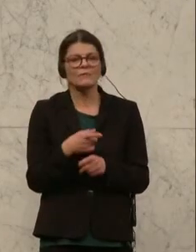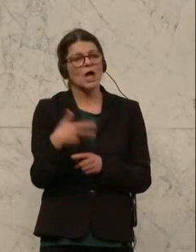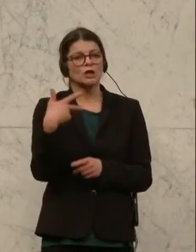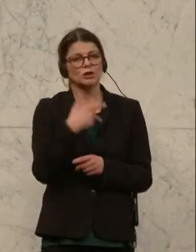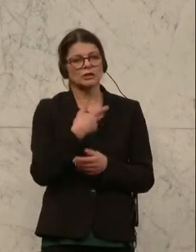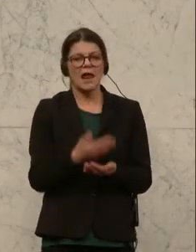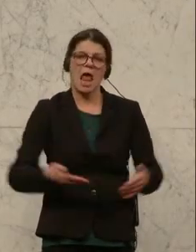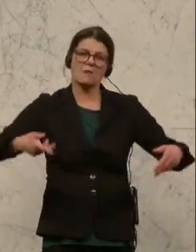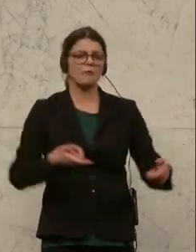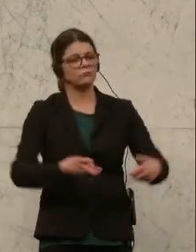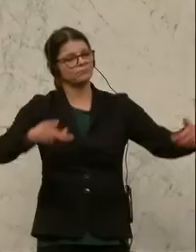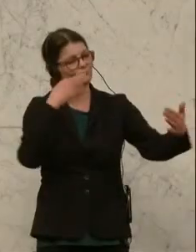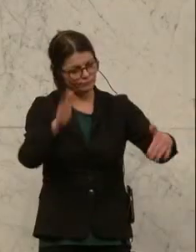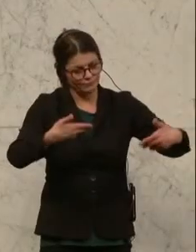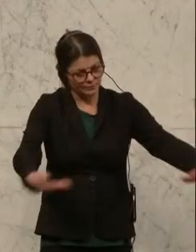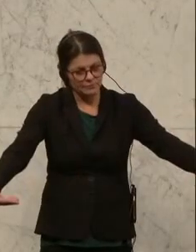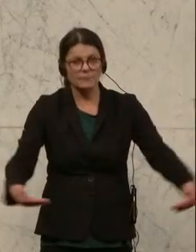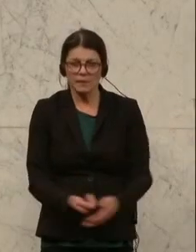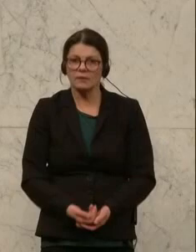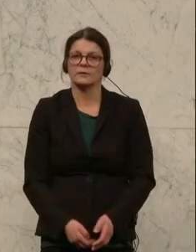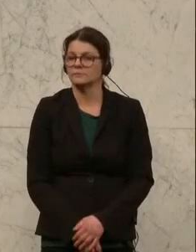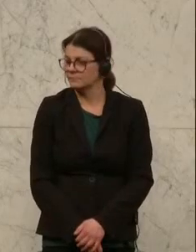Hängematte auf. Applaus Applaus